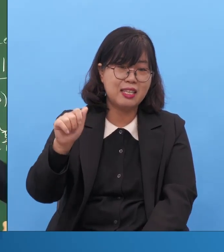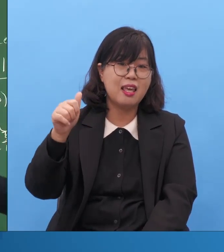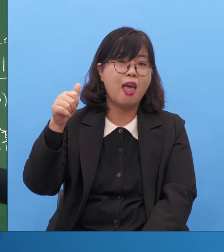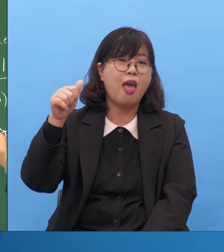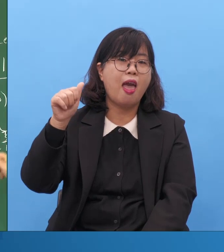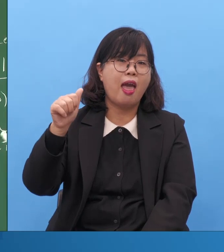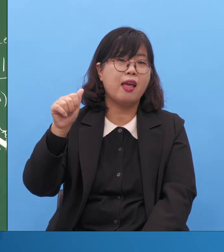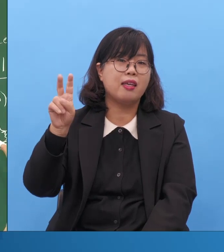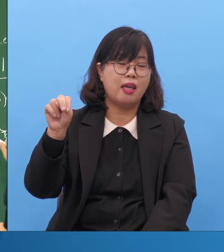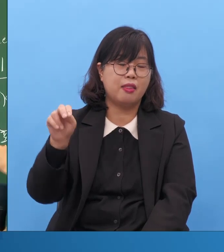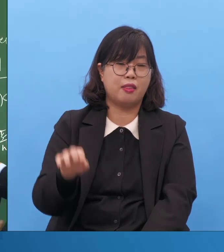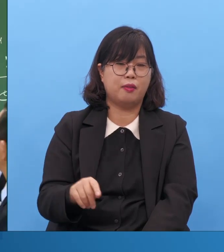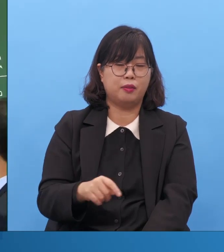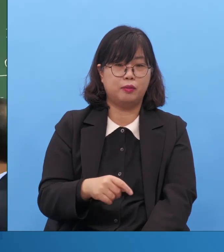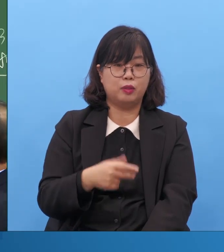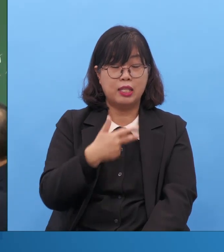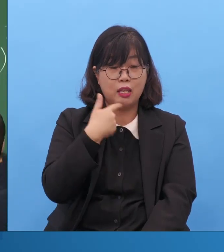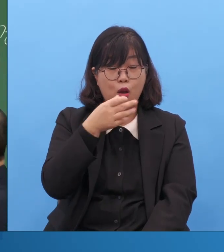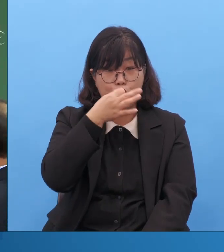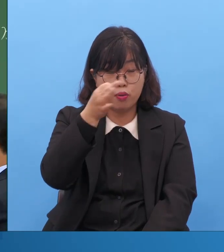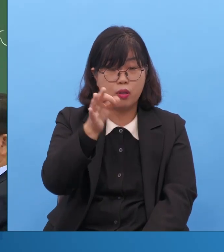이게 망대예요.